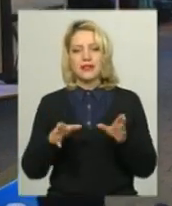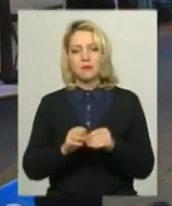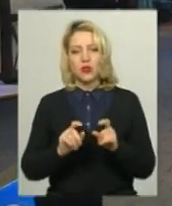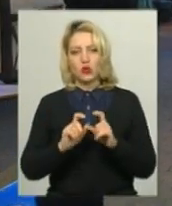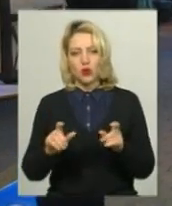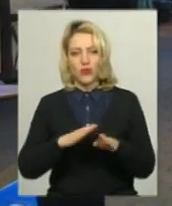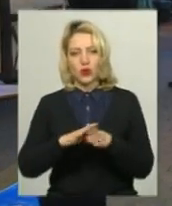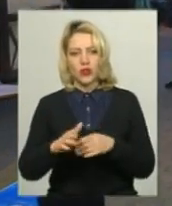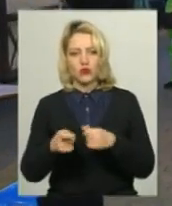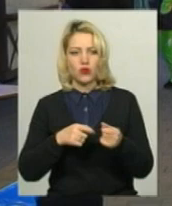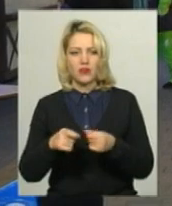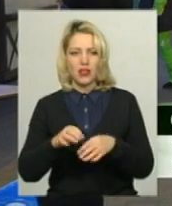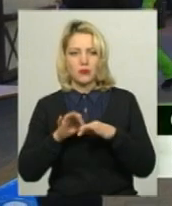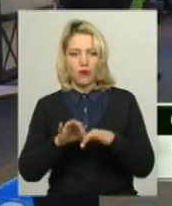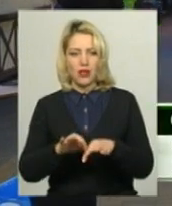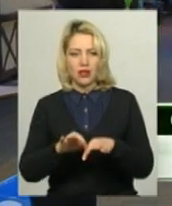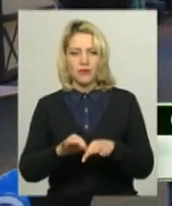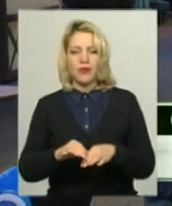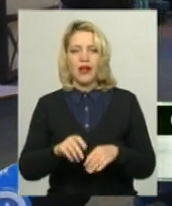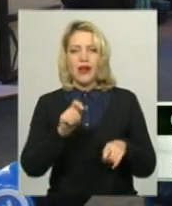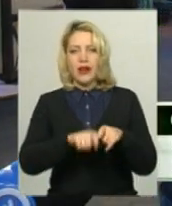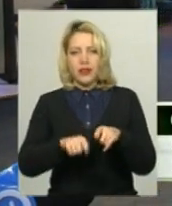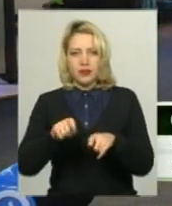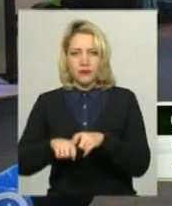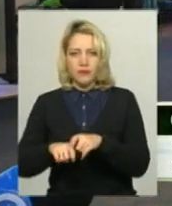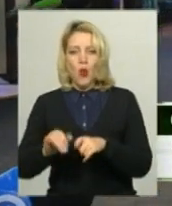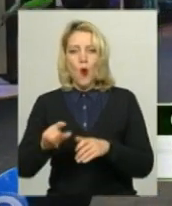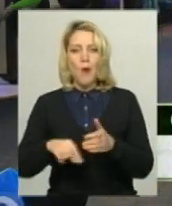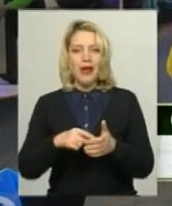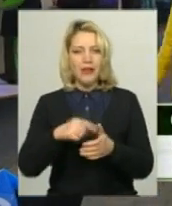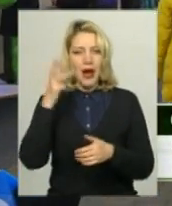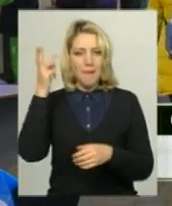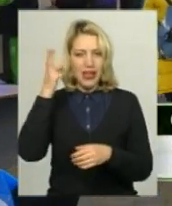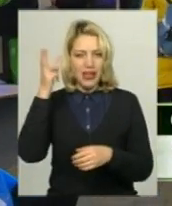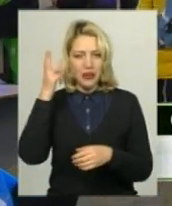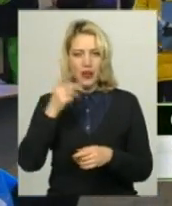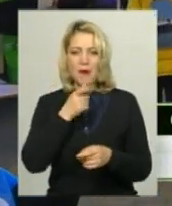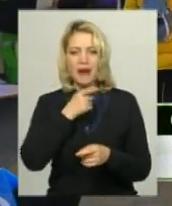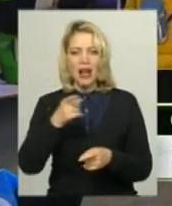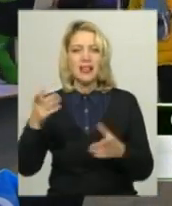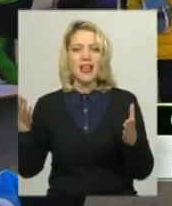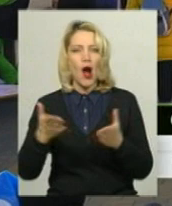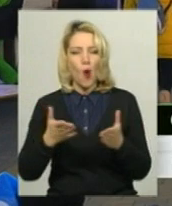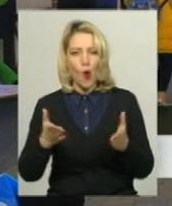виконавчої влади провели рейд в місті Хмельницькому, під час якого